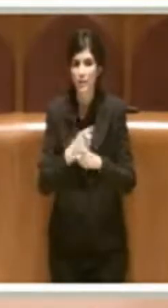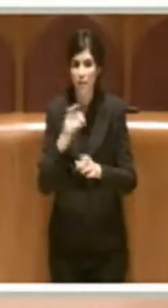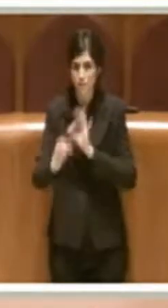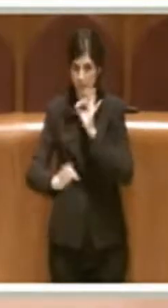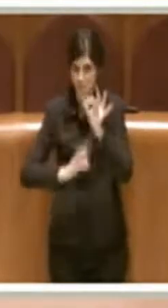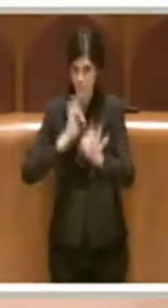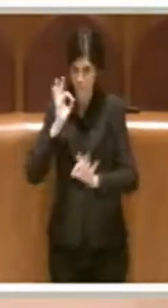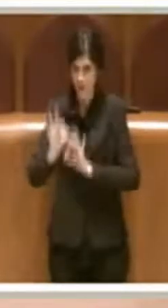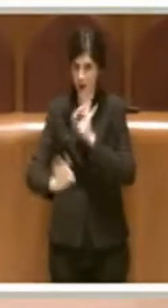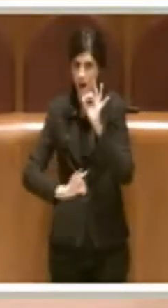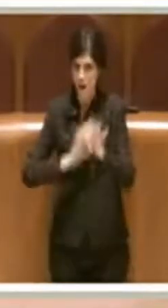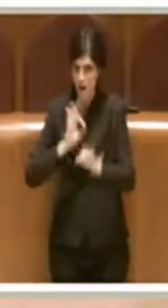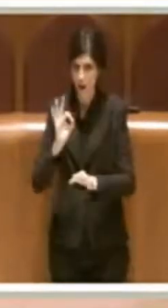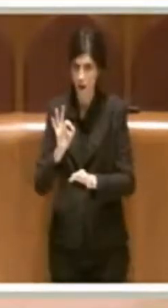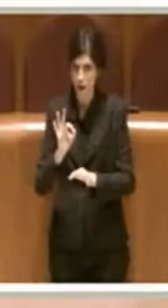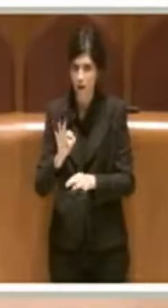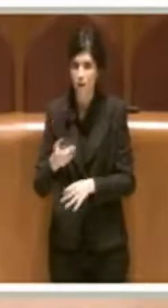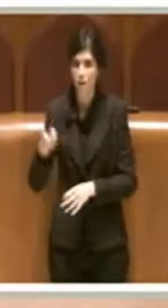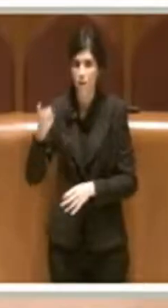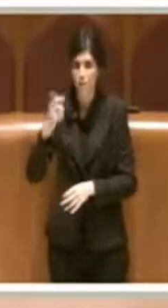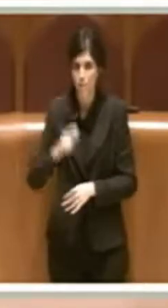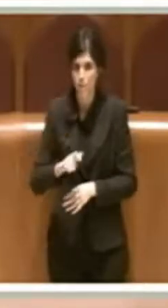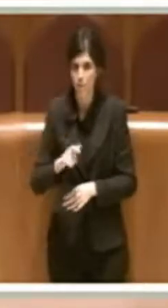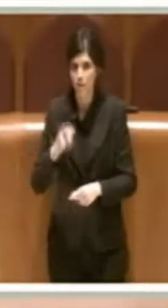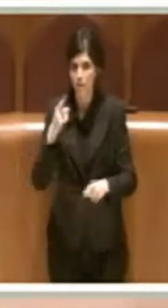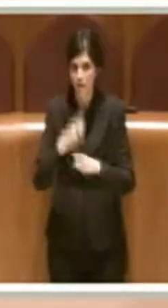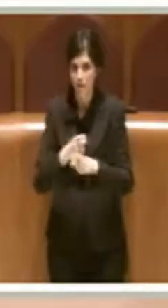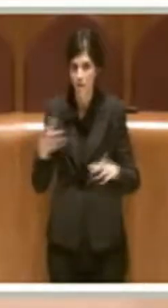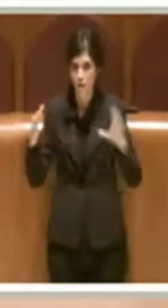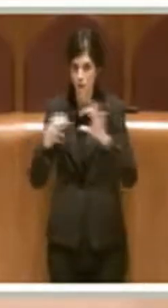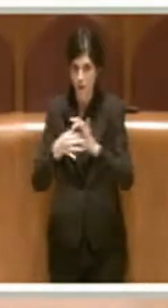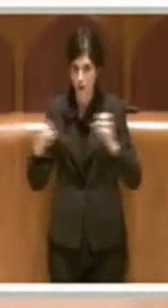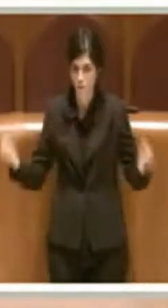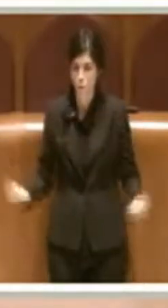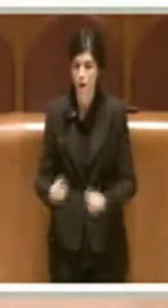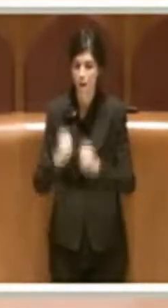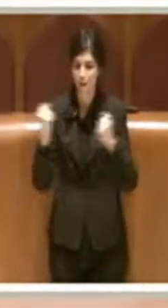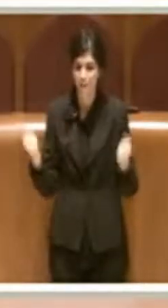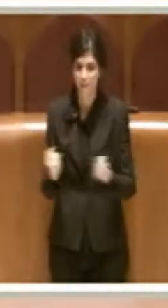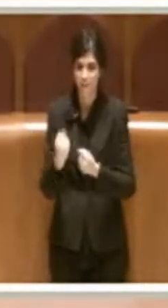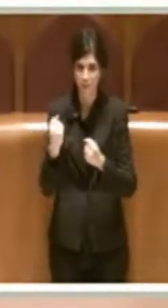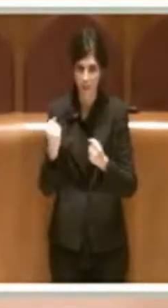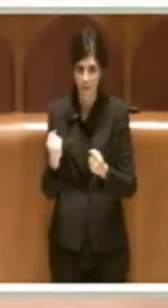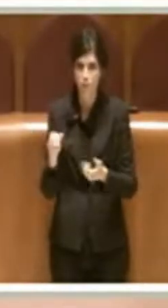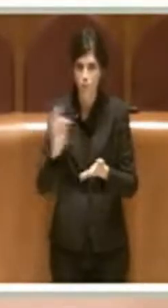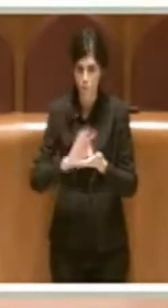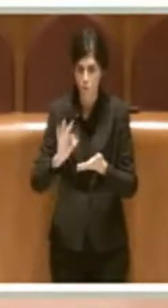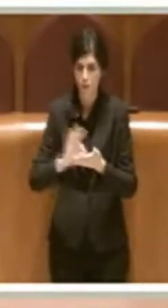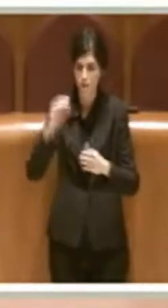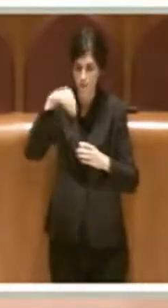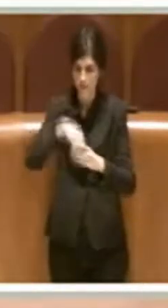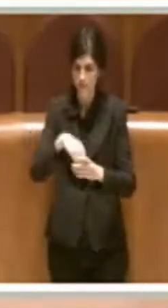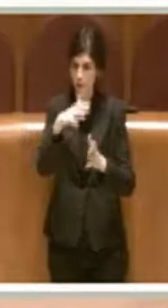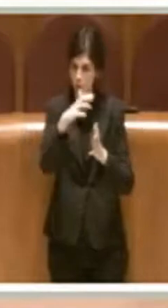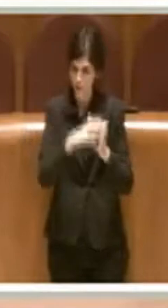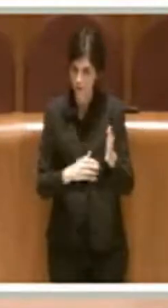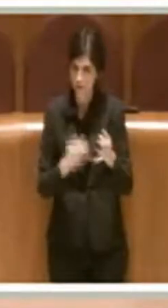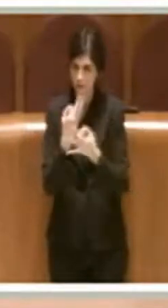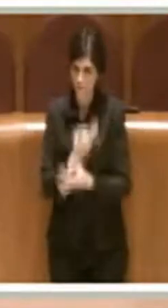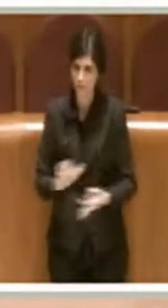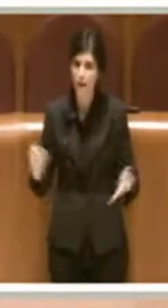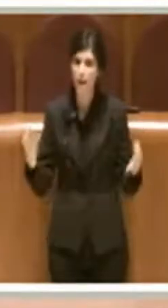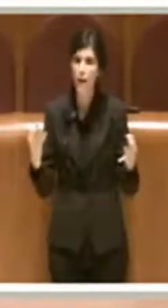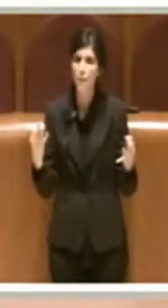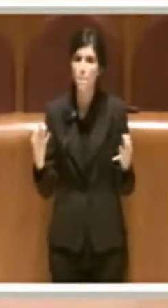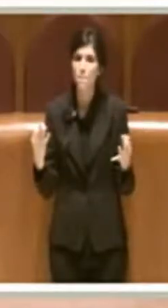E' una precisazione che abbiamo voluto inserire esplicitamente all'interno del testo, sebbene sia sottintesa di